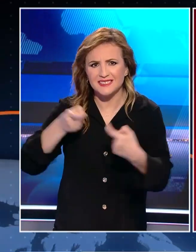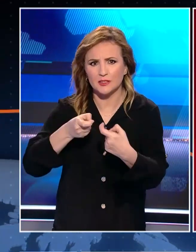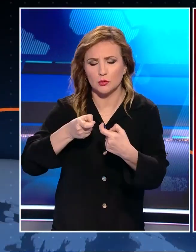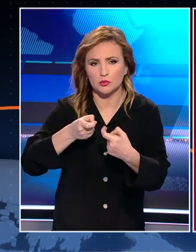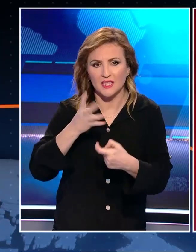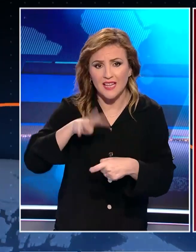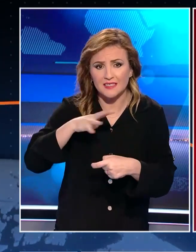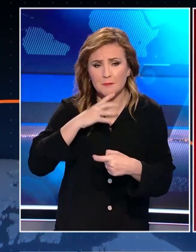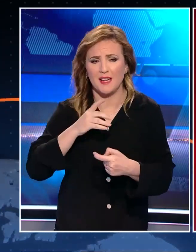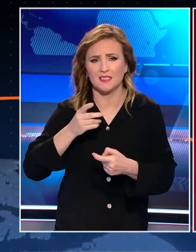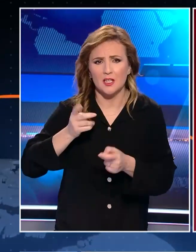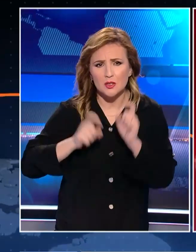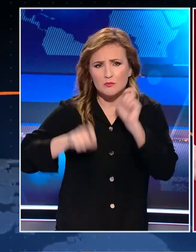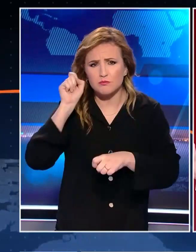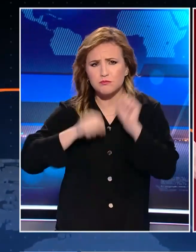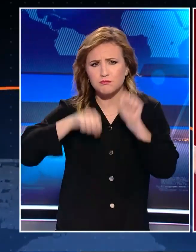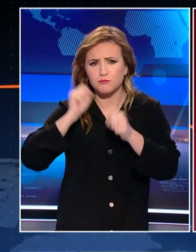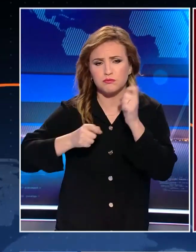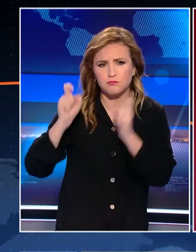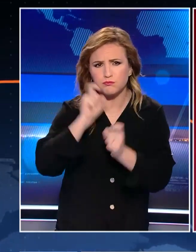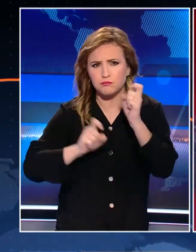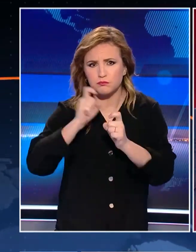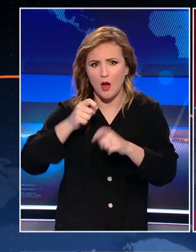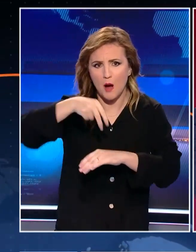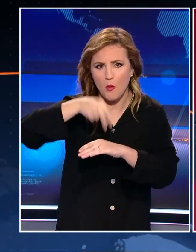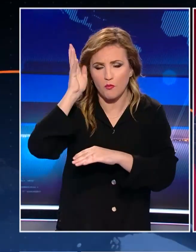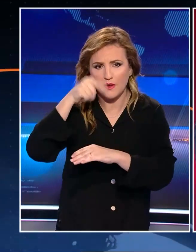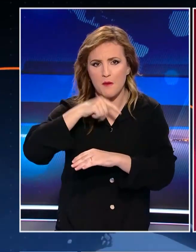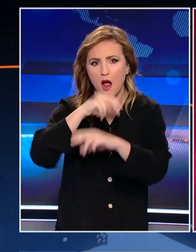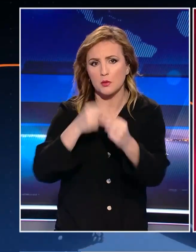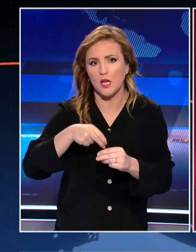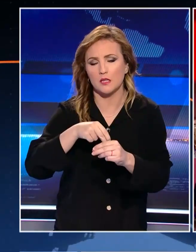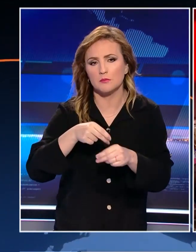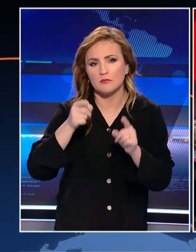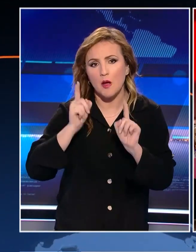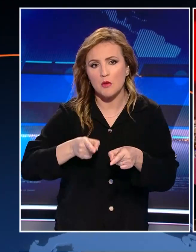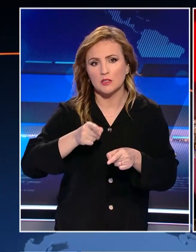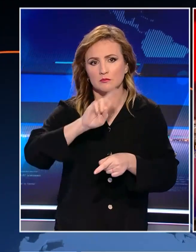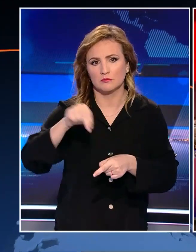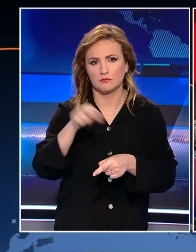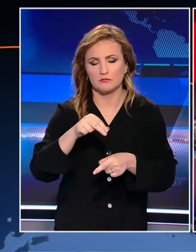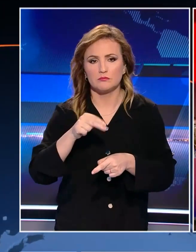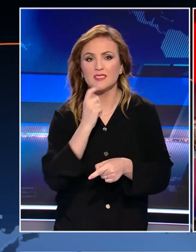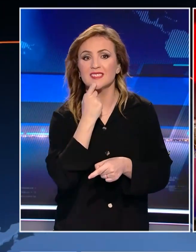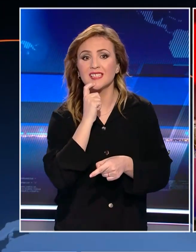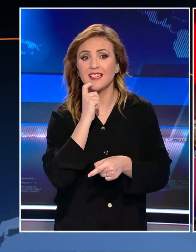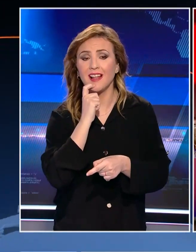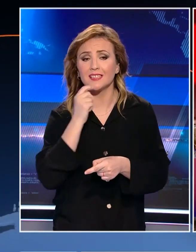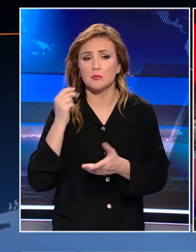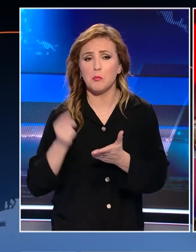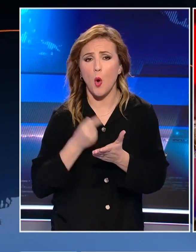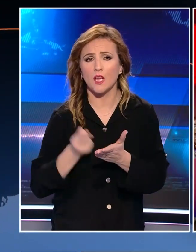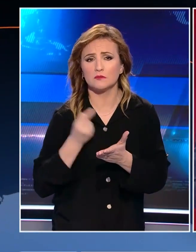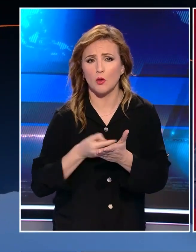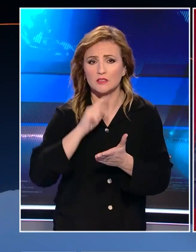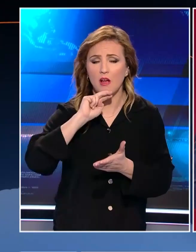έγινε στις τέσσερις μέρες του συνεδρίου από το βήμα του ομιλητή. Είναι χαρακτηριστικό ότι ο κ. Κασελάκης πολλές φορές